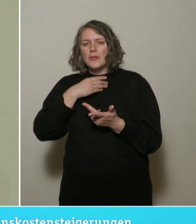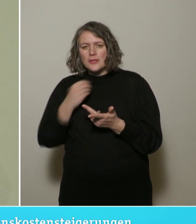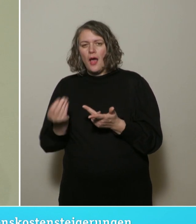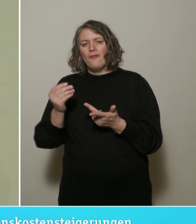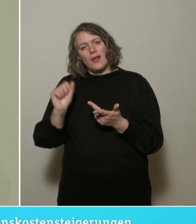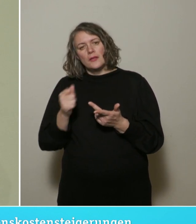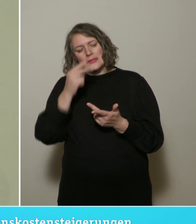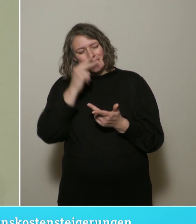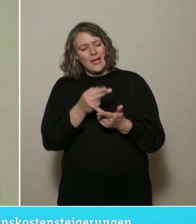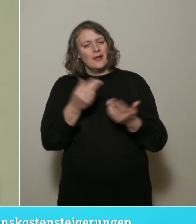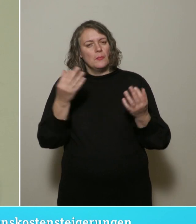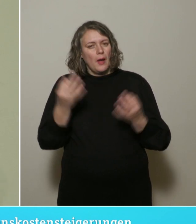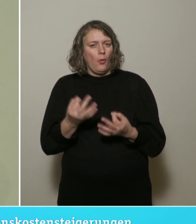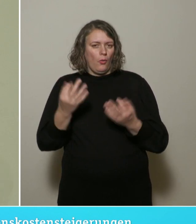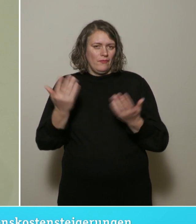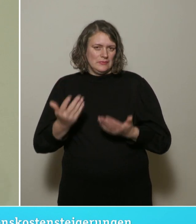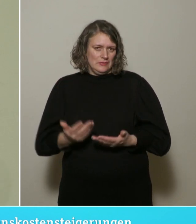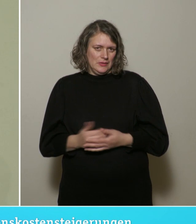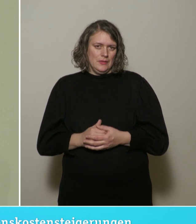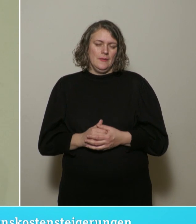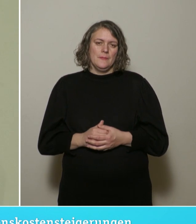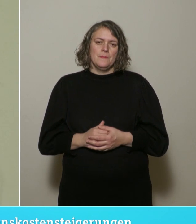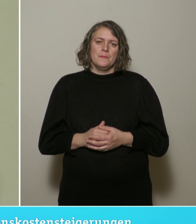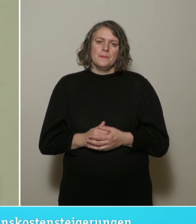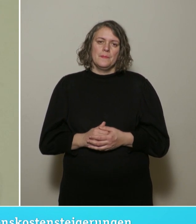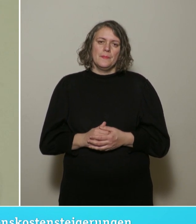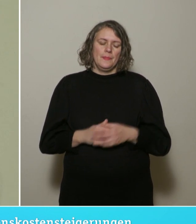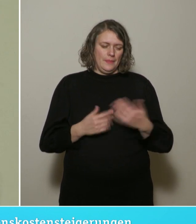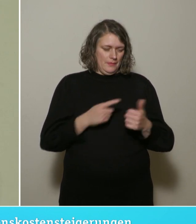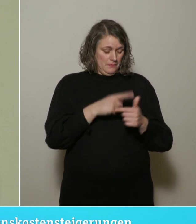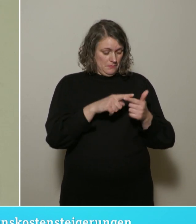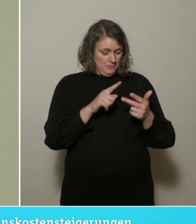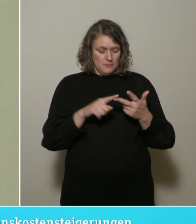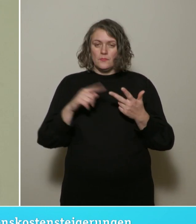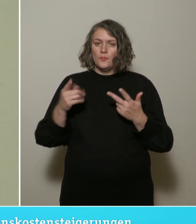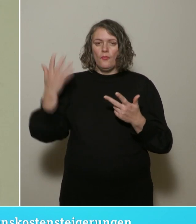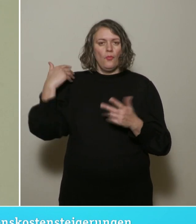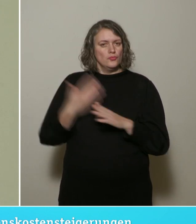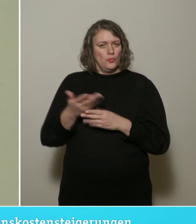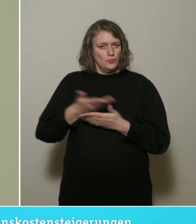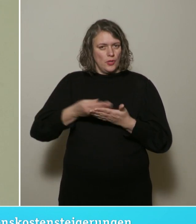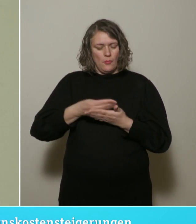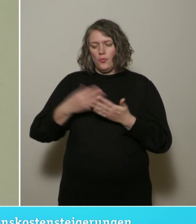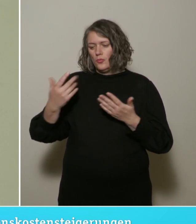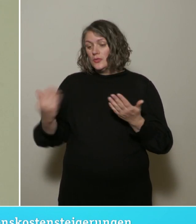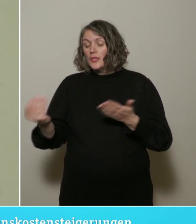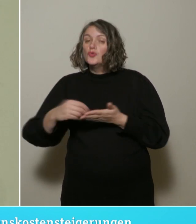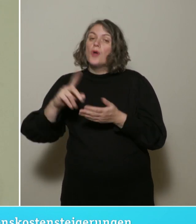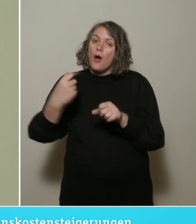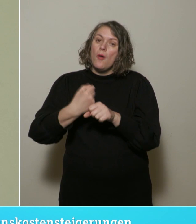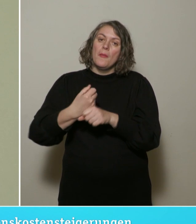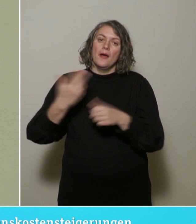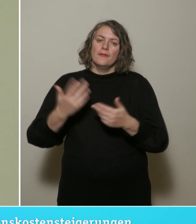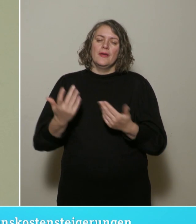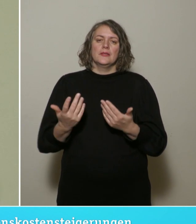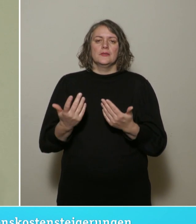werden können. Ebenfalls parallel und sukzessive zu dem vorhin beschriebenen, wird dann an einem Aufbau von